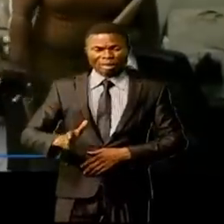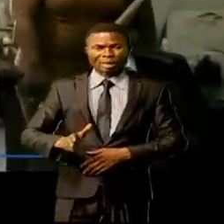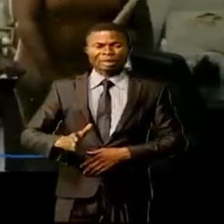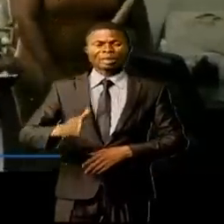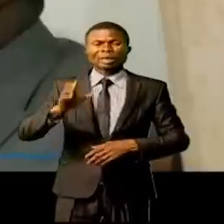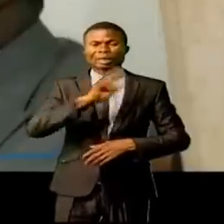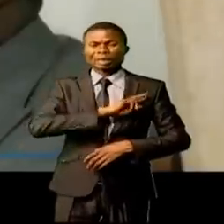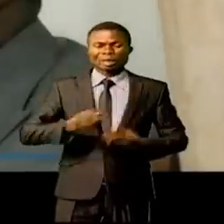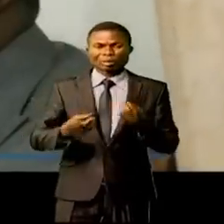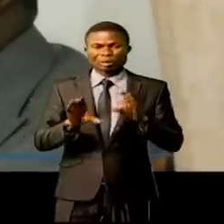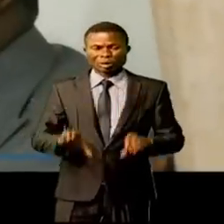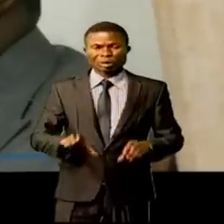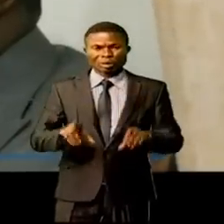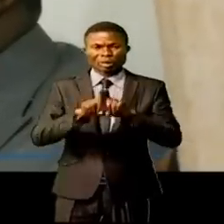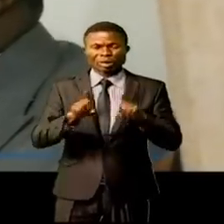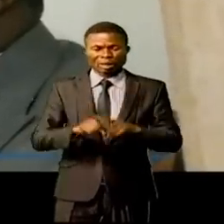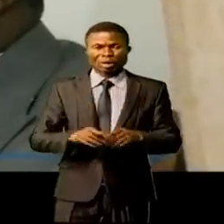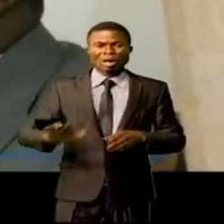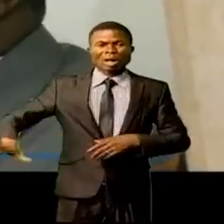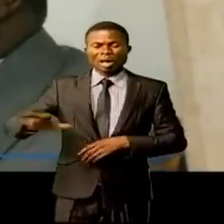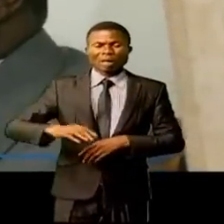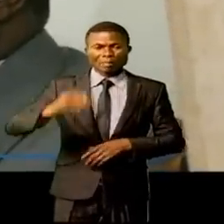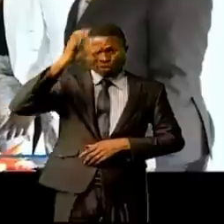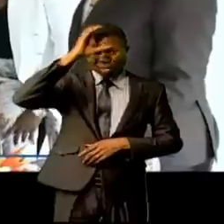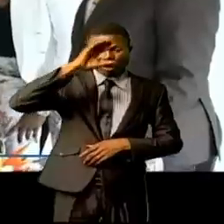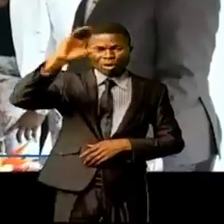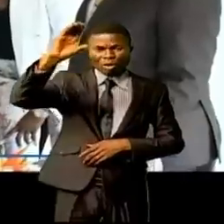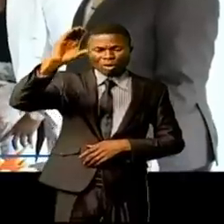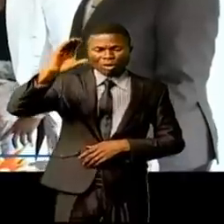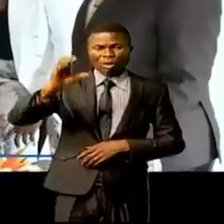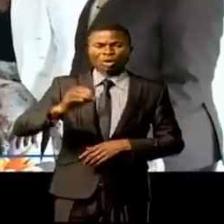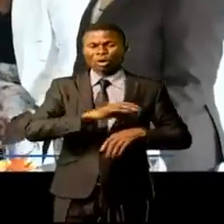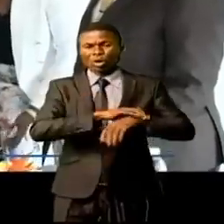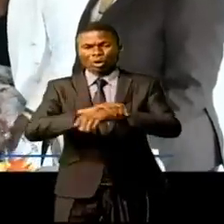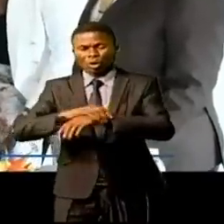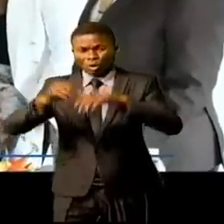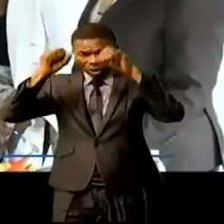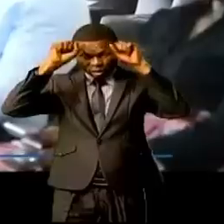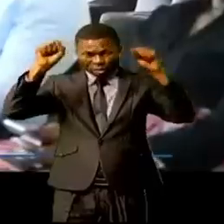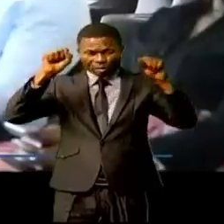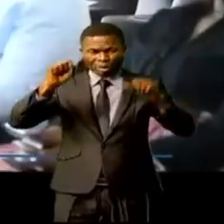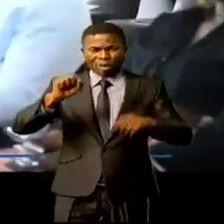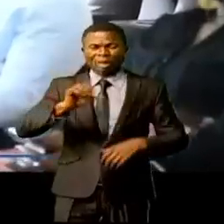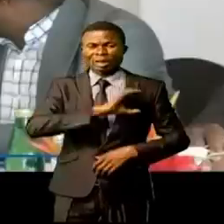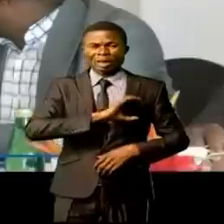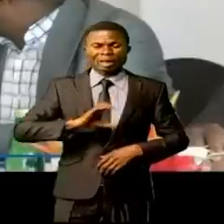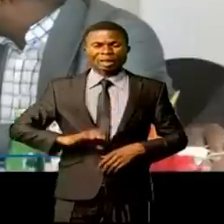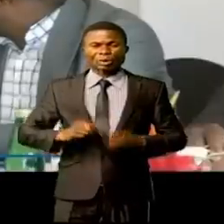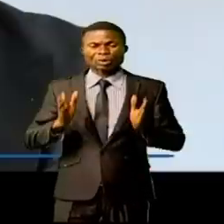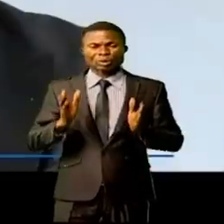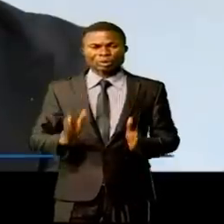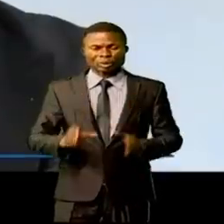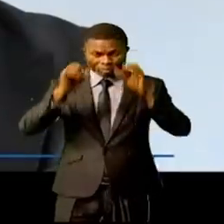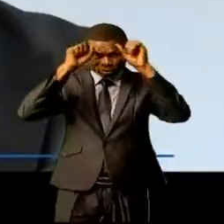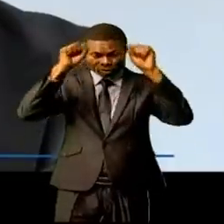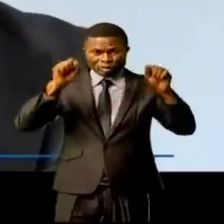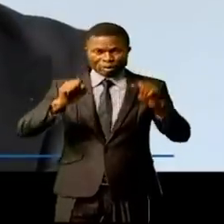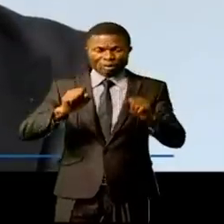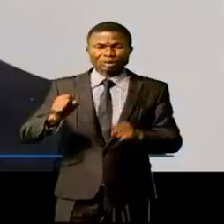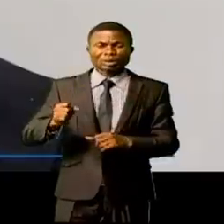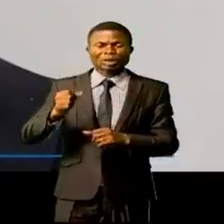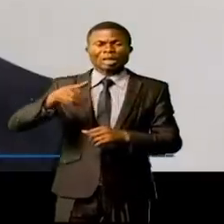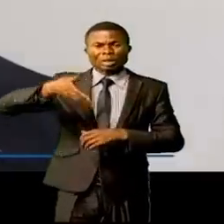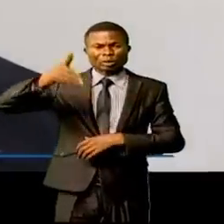RDC et ceux de la Côte d'Ivoire conduits par le président Christian Kialumba Makindou, président de la Chambre des